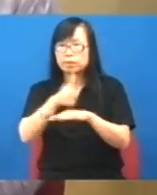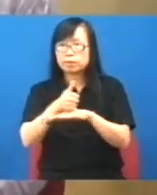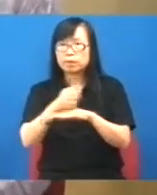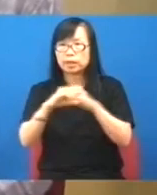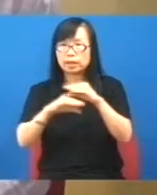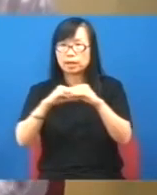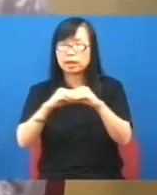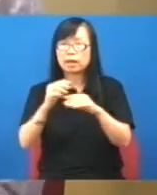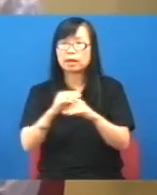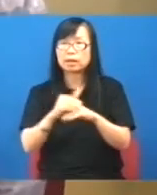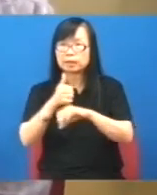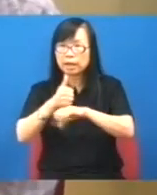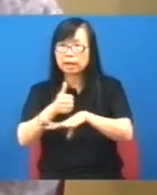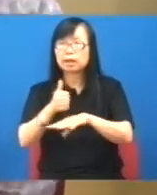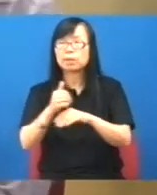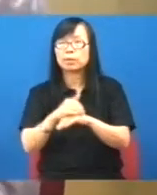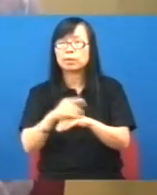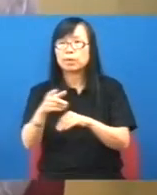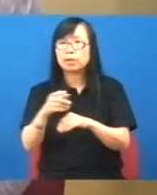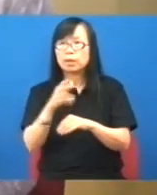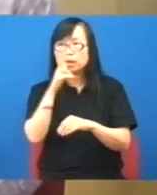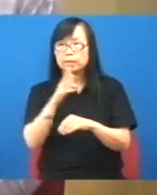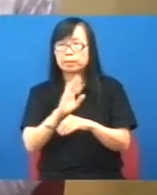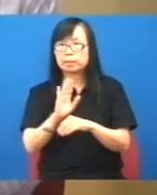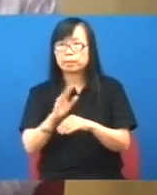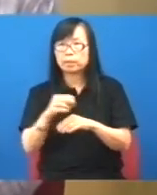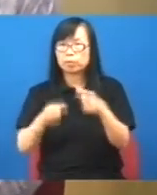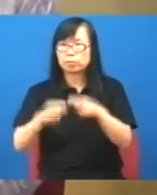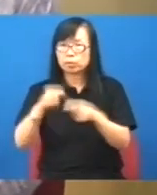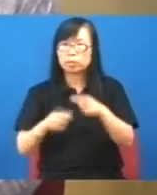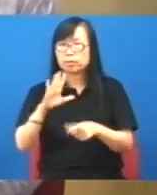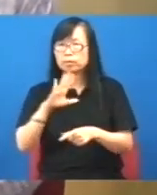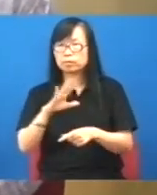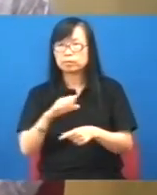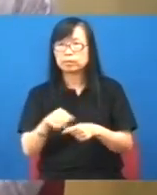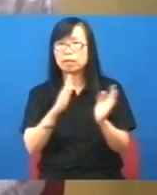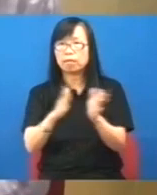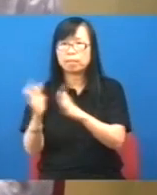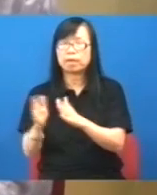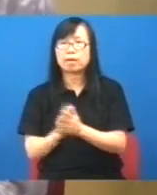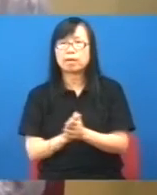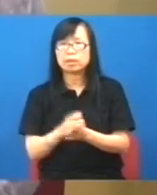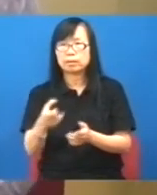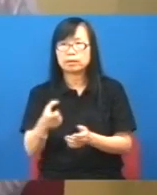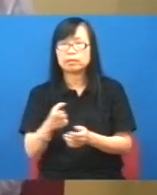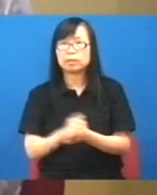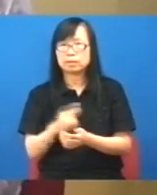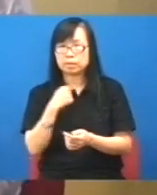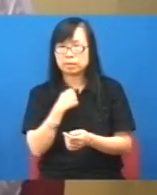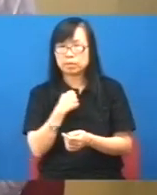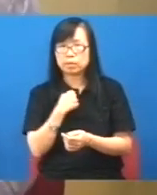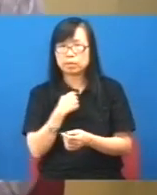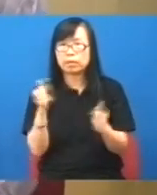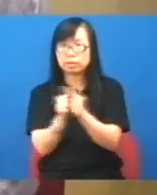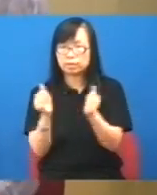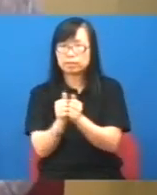者支持政府的意見去合理化一些不公平或者不合理的一些安復或者待遇令到有需要的朋友